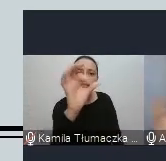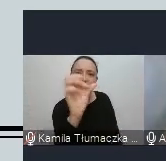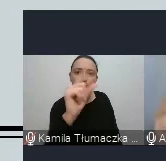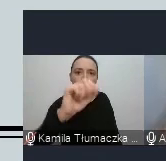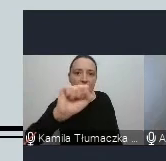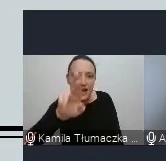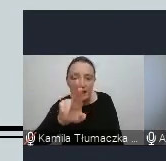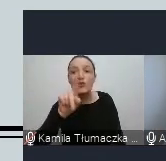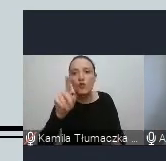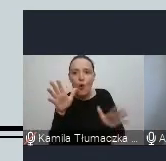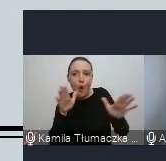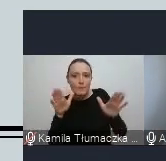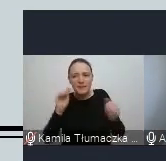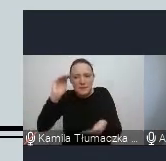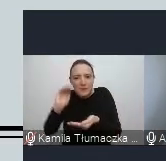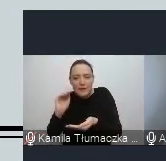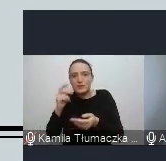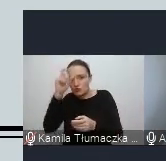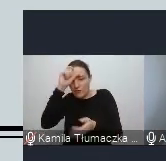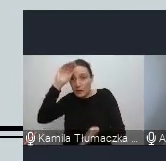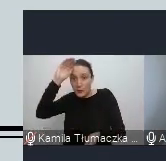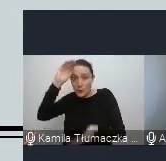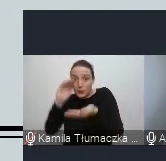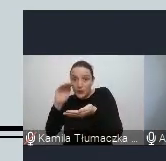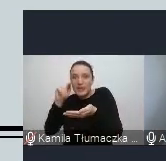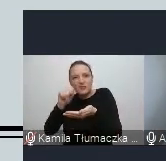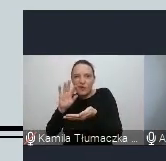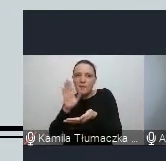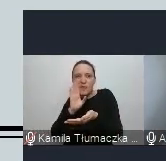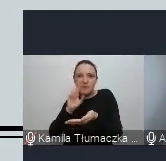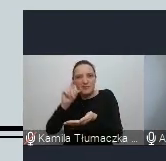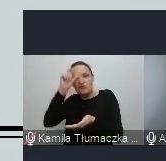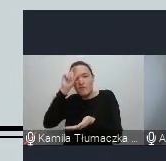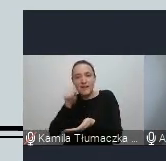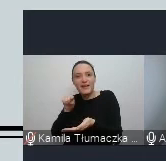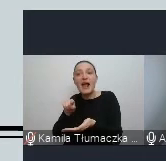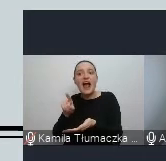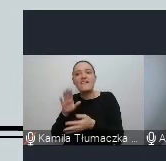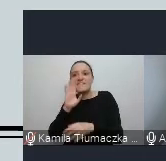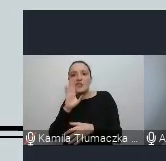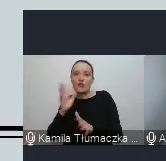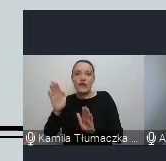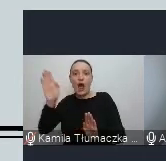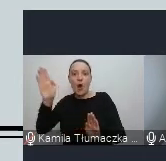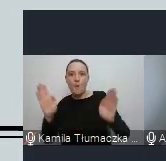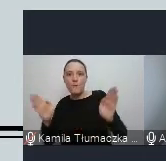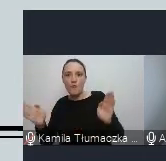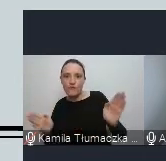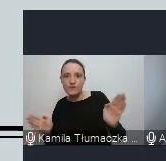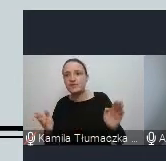robot, malutki człowiek, troszkę przypominający wyglądem człowieka, ale jednak ma też wyglądać jak robot, nie jest do końca